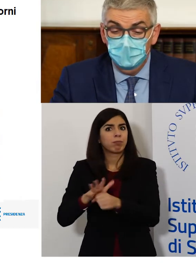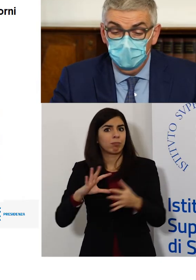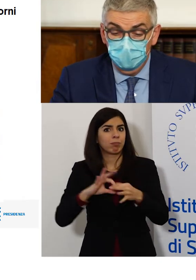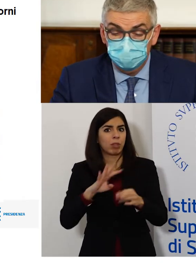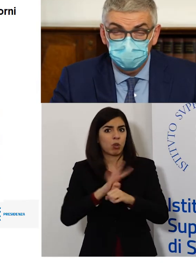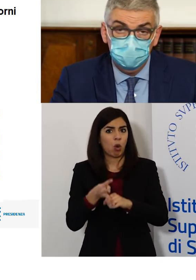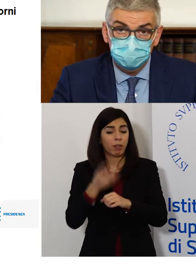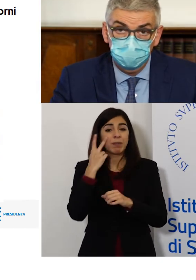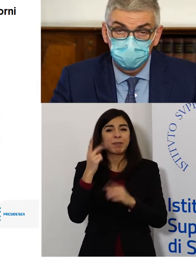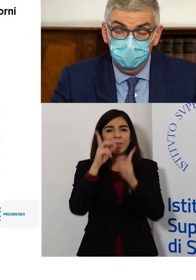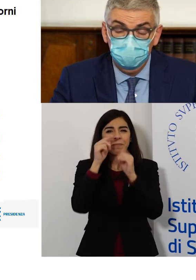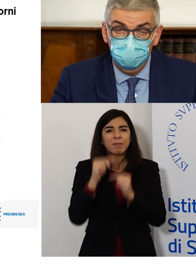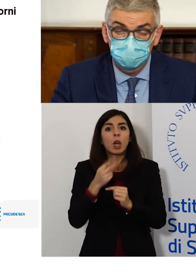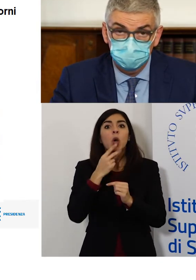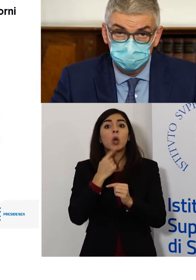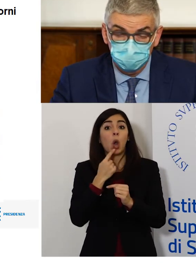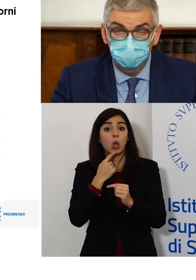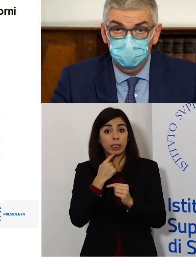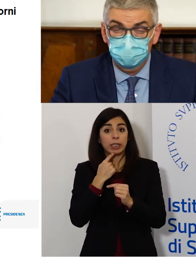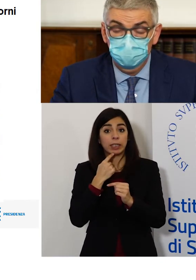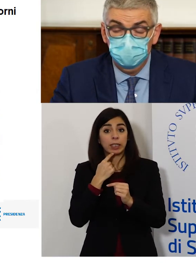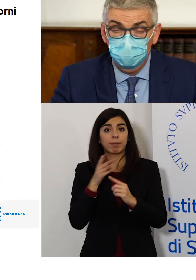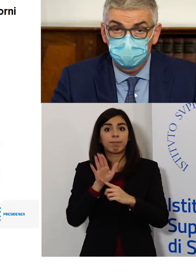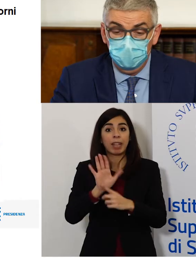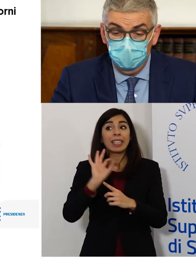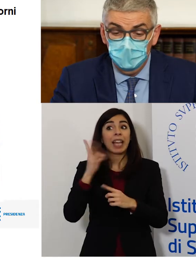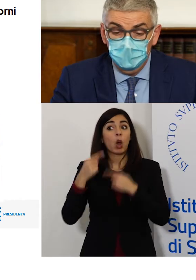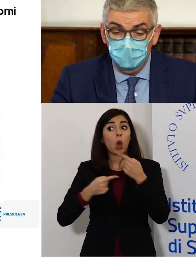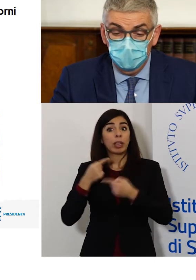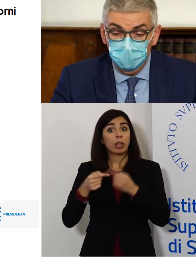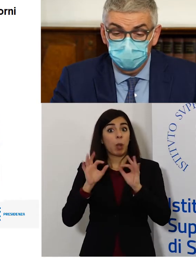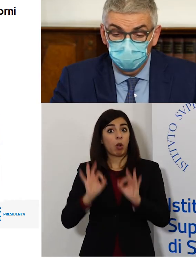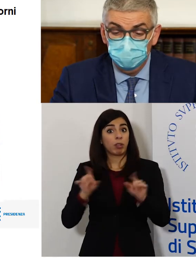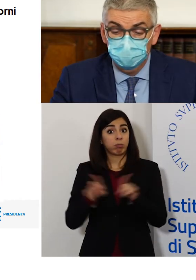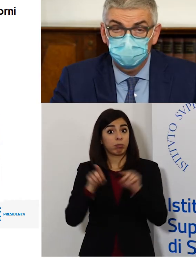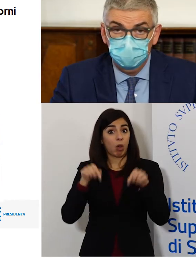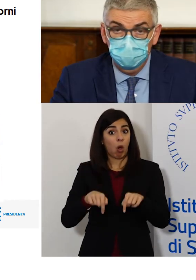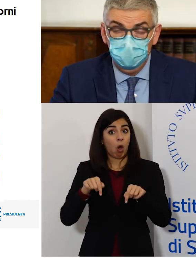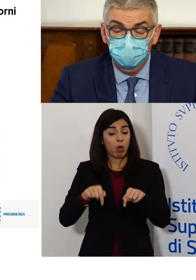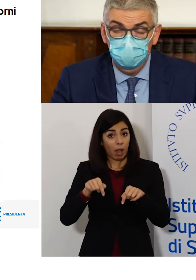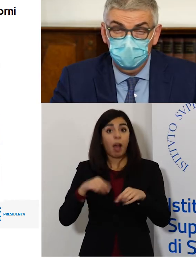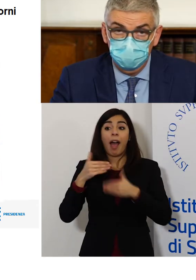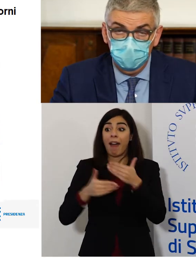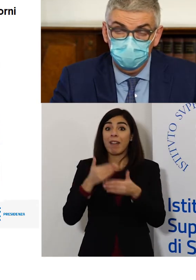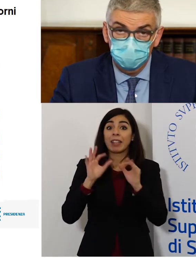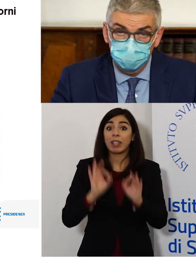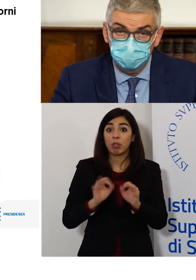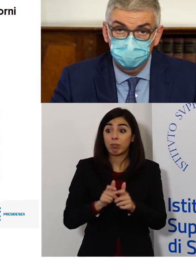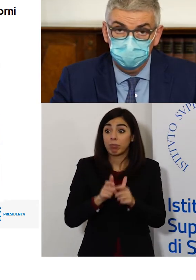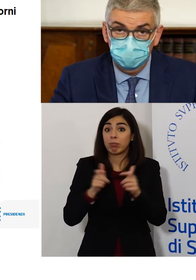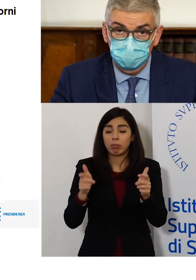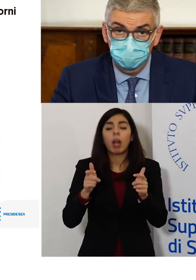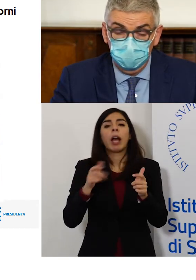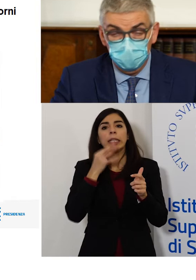rossi si evidenzia come con questo andamento attuale più regioni potrebbero arrivare a